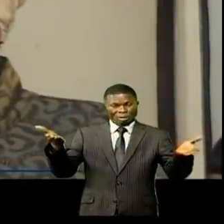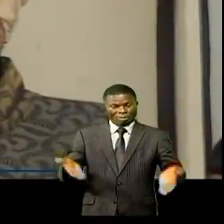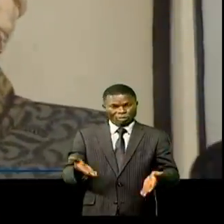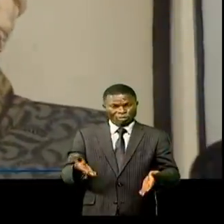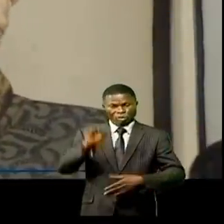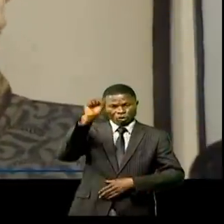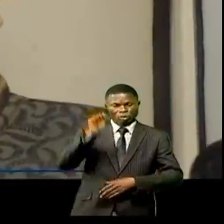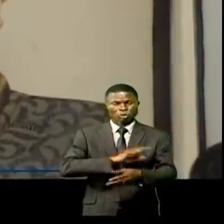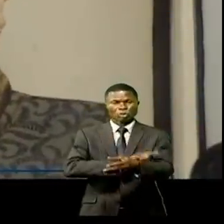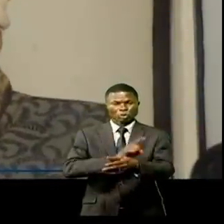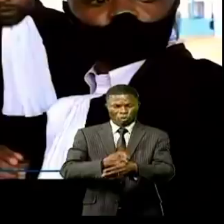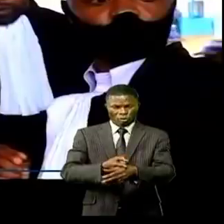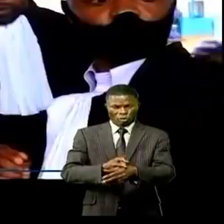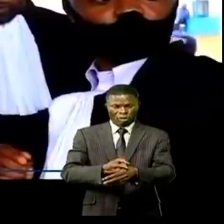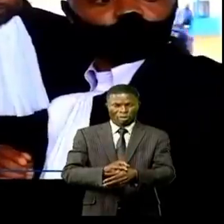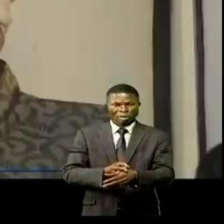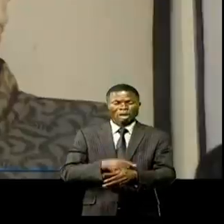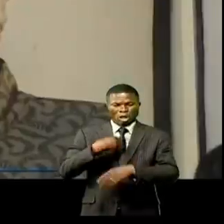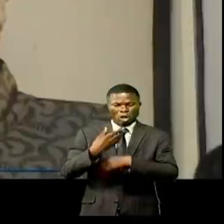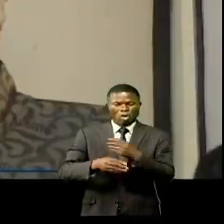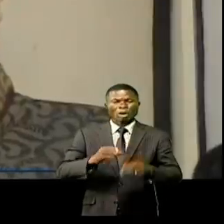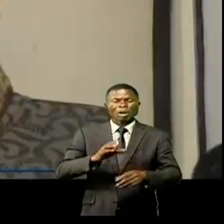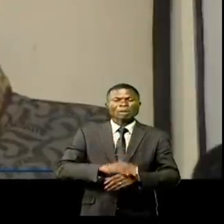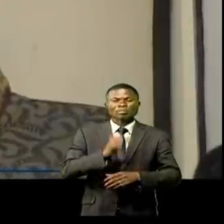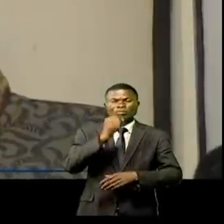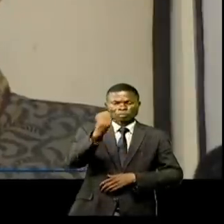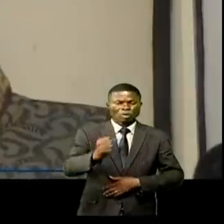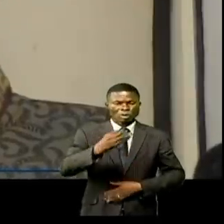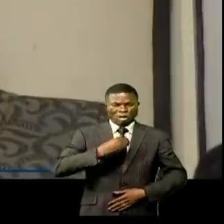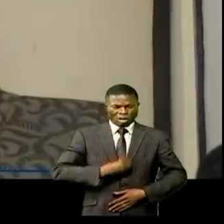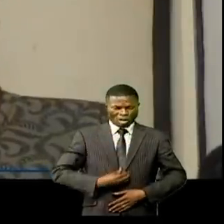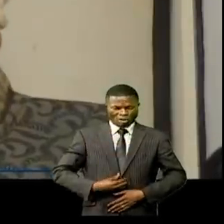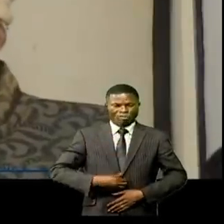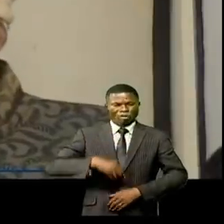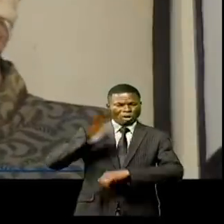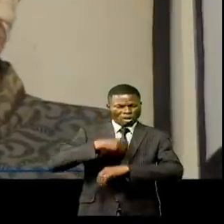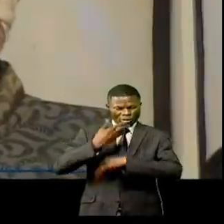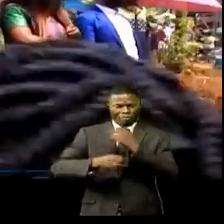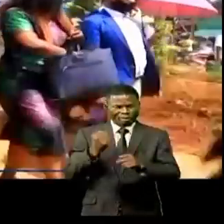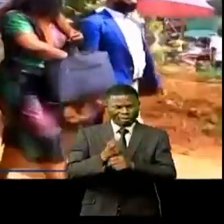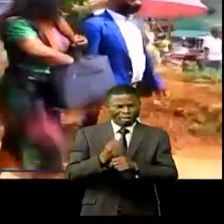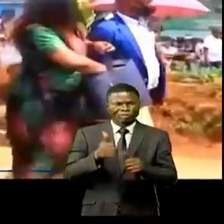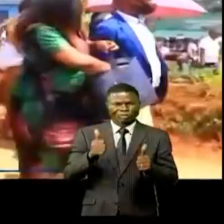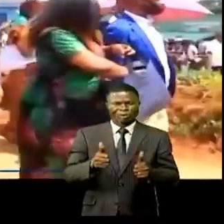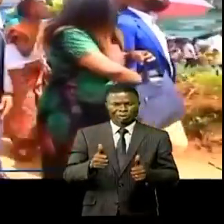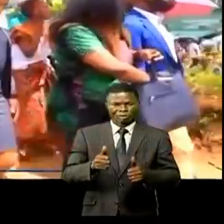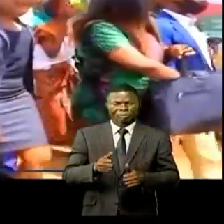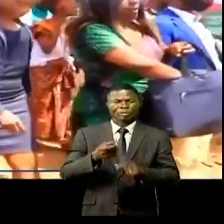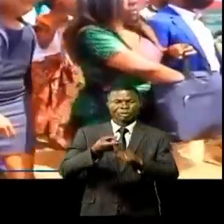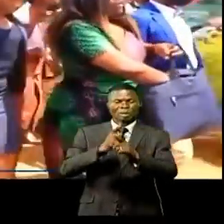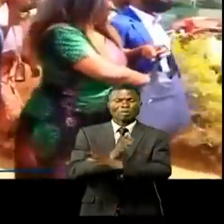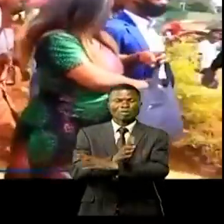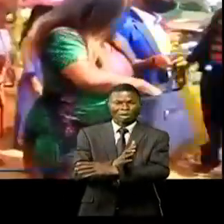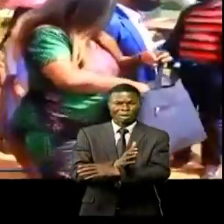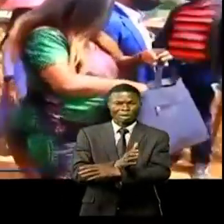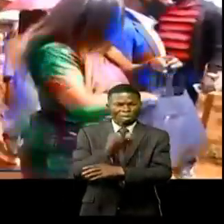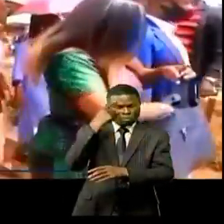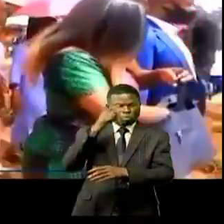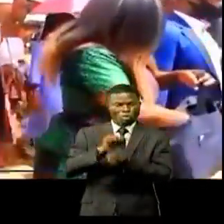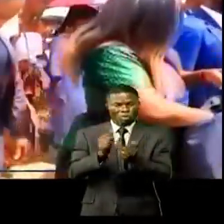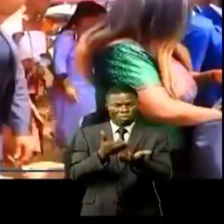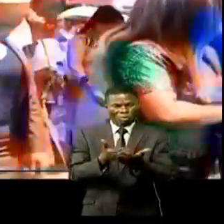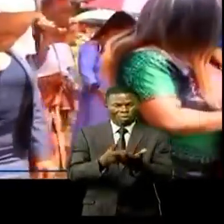sud Kivu. Nous avons déjà engagé des avocats. On a la confiance que la justice fera son travail. Venue de l'Allemagne juste pour la cause,